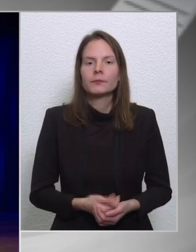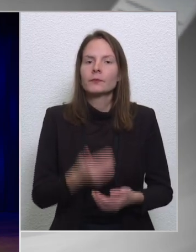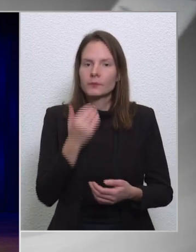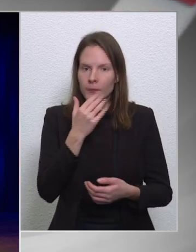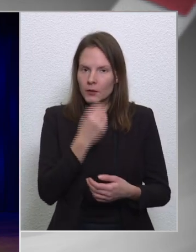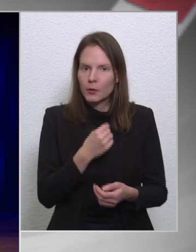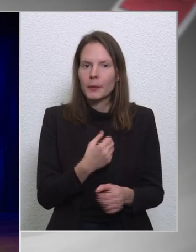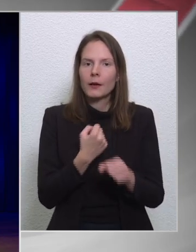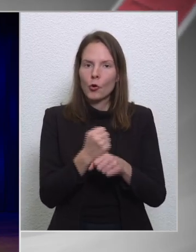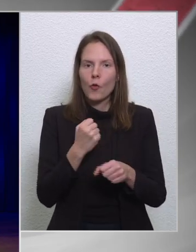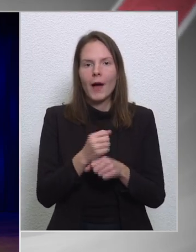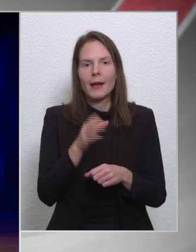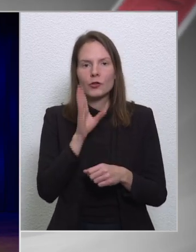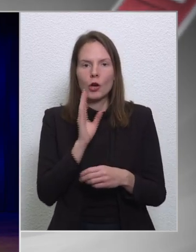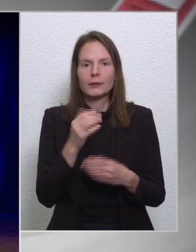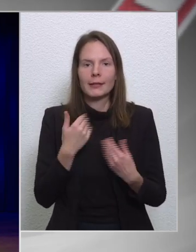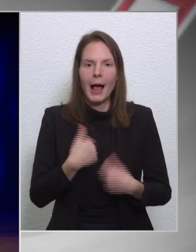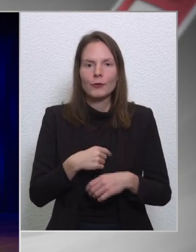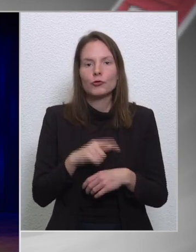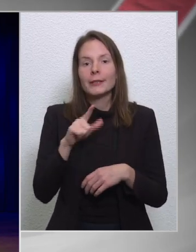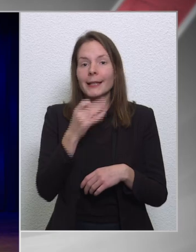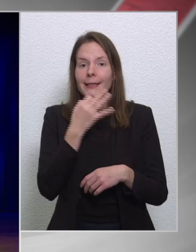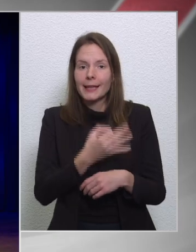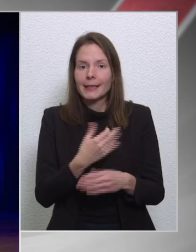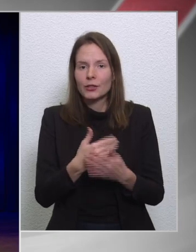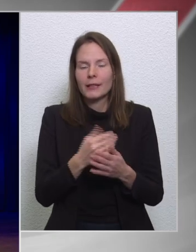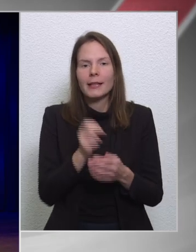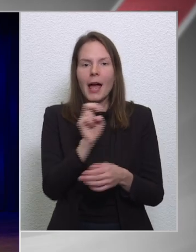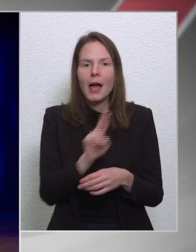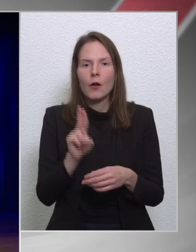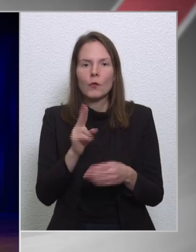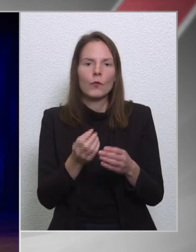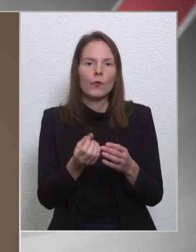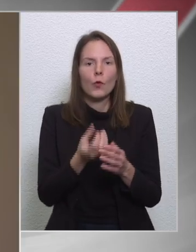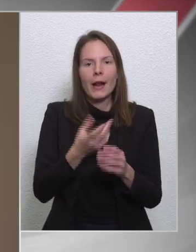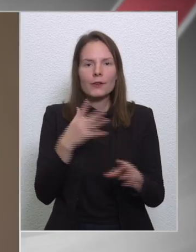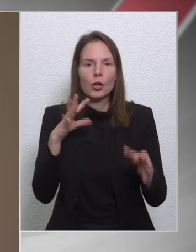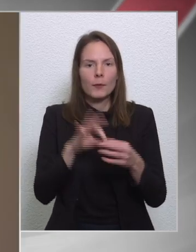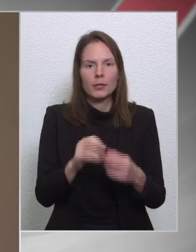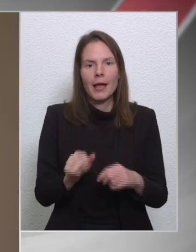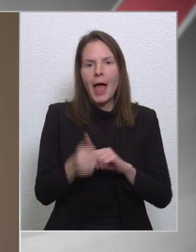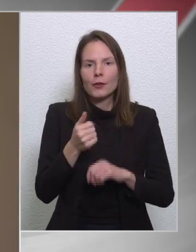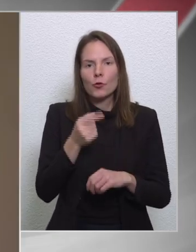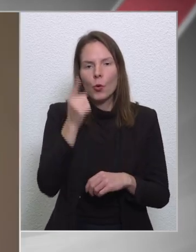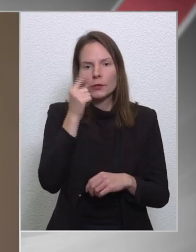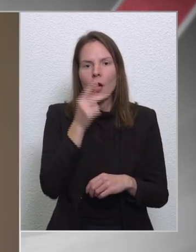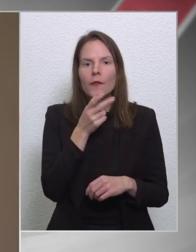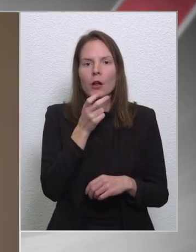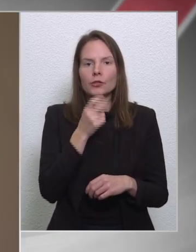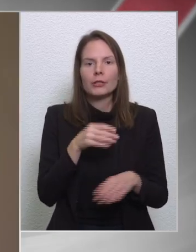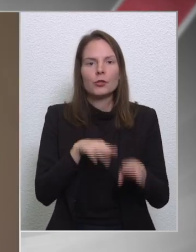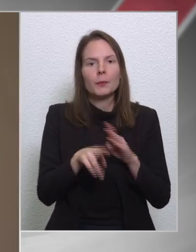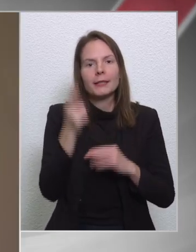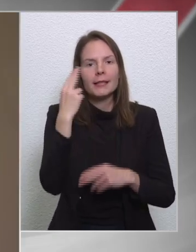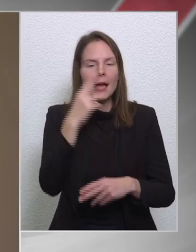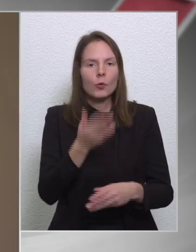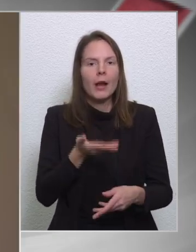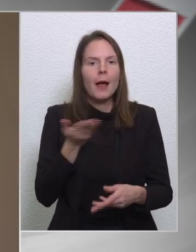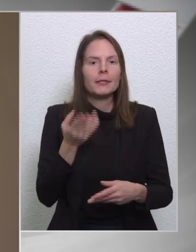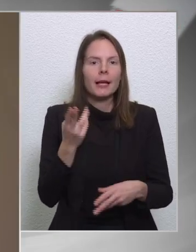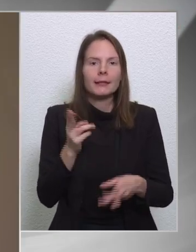Köszönöm szépen, Kovács András Odigo. Két kérdése lenne az uniós forrásokat kapcsolatban. Az első, hogy Navracsics miniszterről önültette, hogy